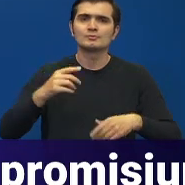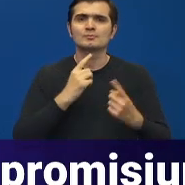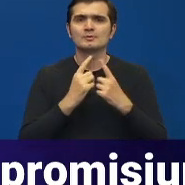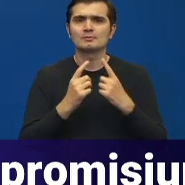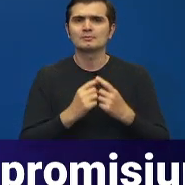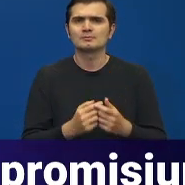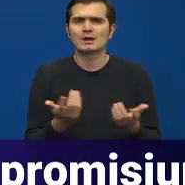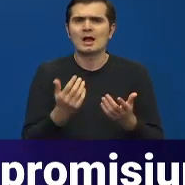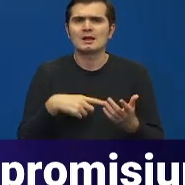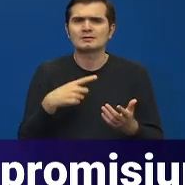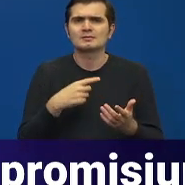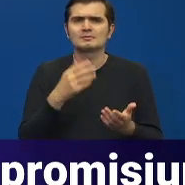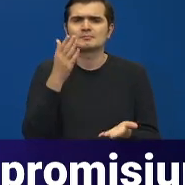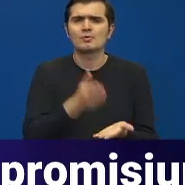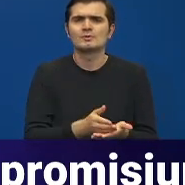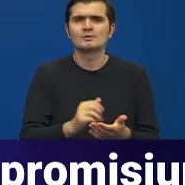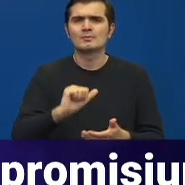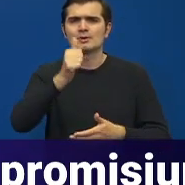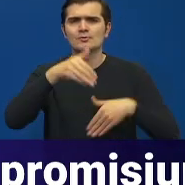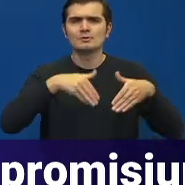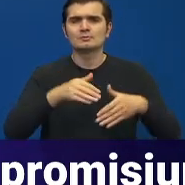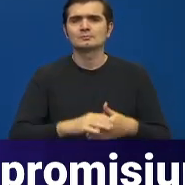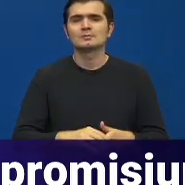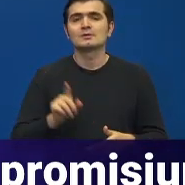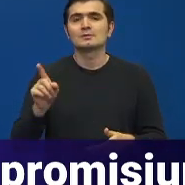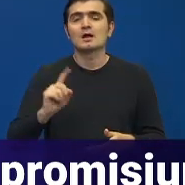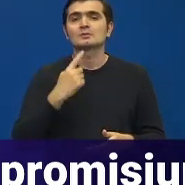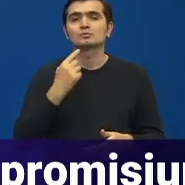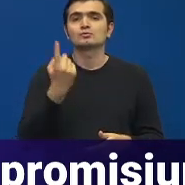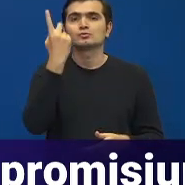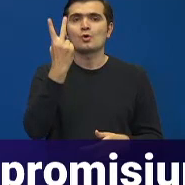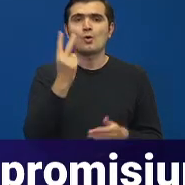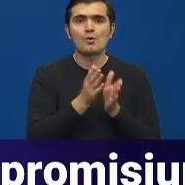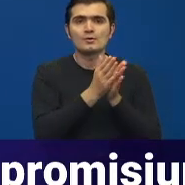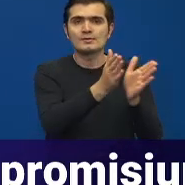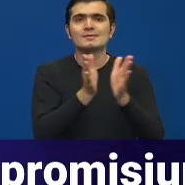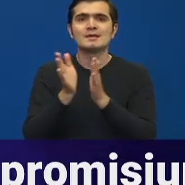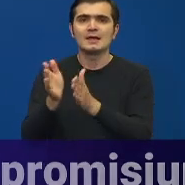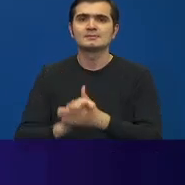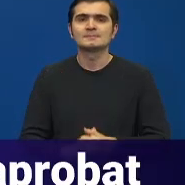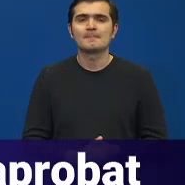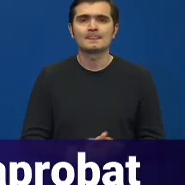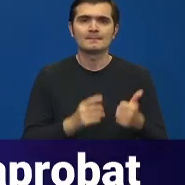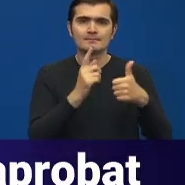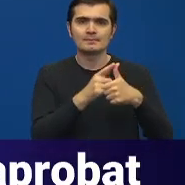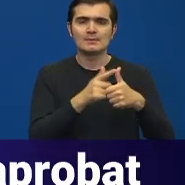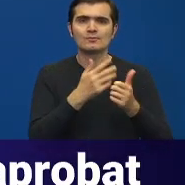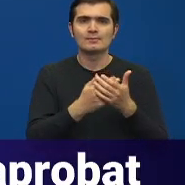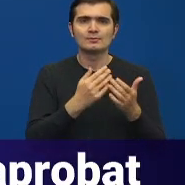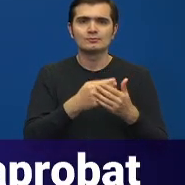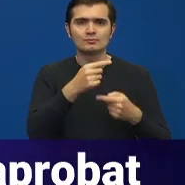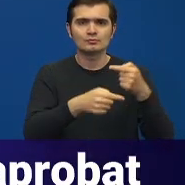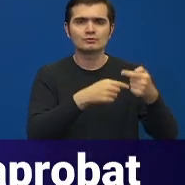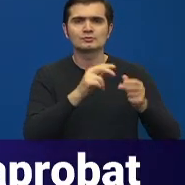Care sunt aceste linii? Domnul prim-ministru a subliniat două direcții de continuare a dialogului. Pe de o parte, dialogul care ține de procesul